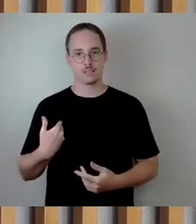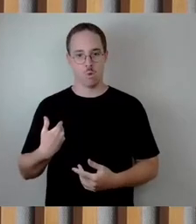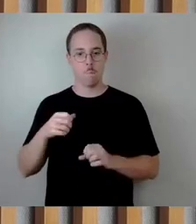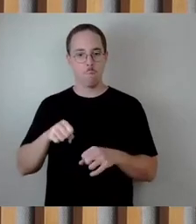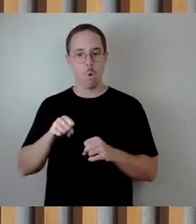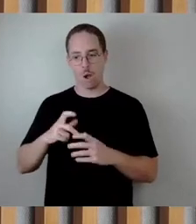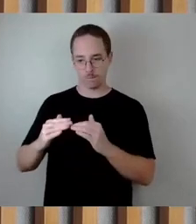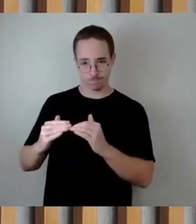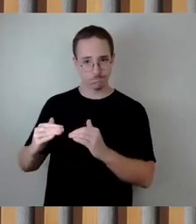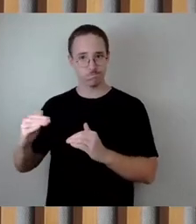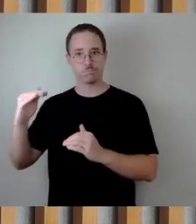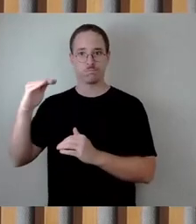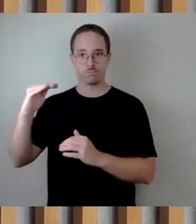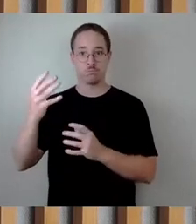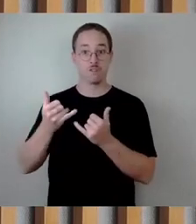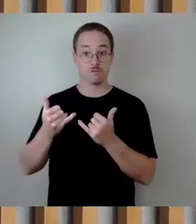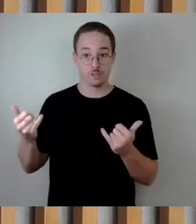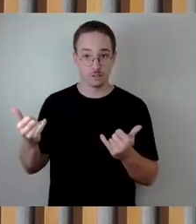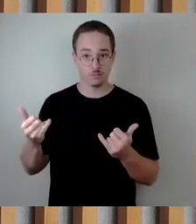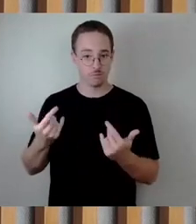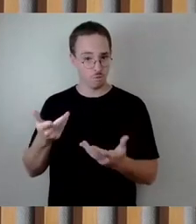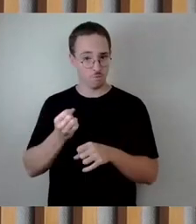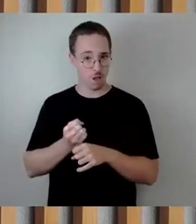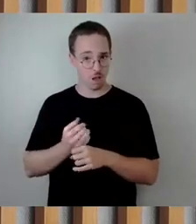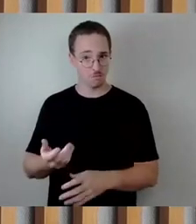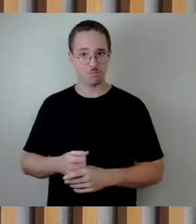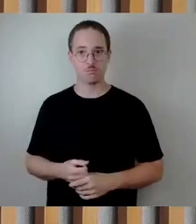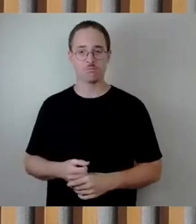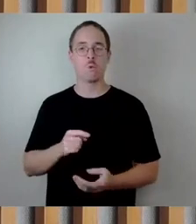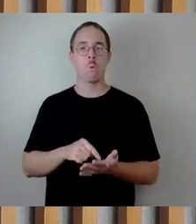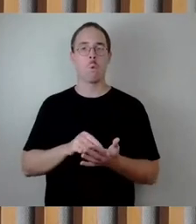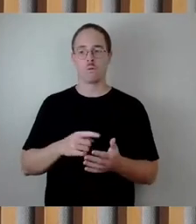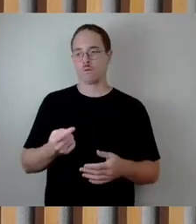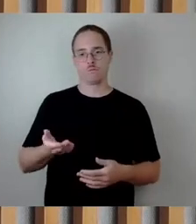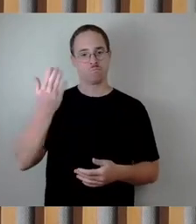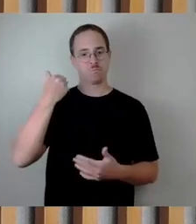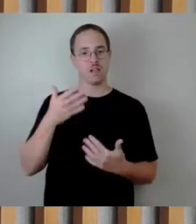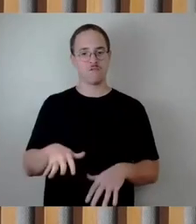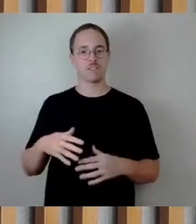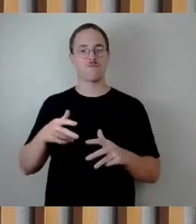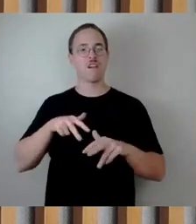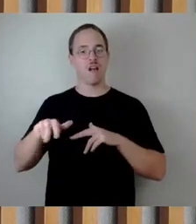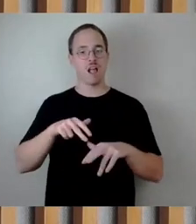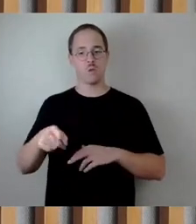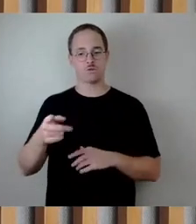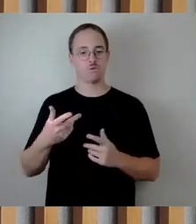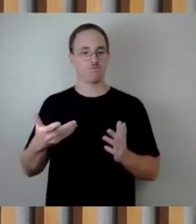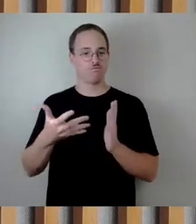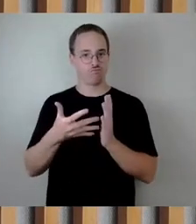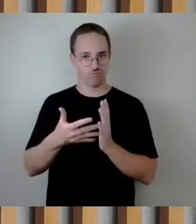stellt sich ja jetzt die Frage nach dem Ausgeführten durch die Verwaltung. Sie sagen ja, man könne